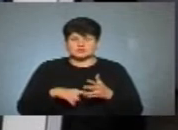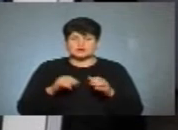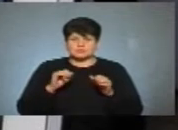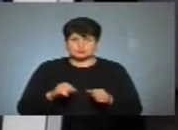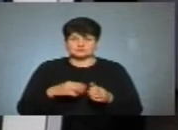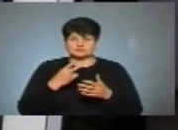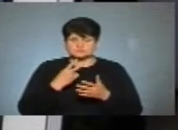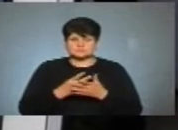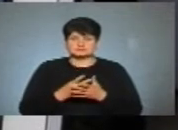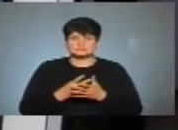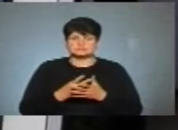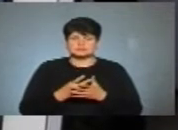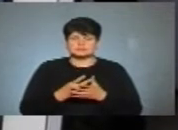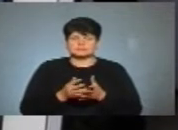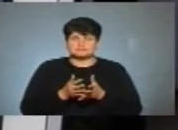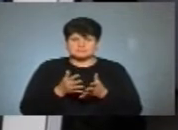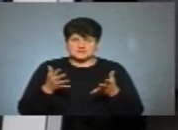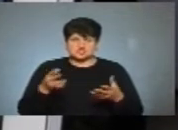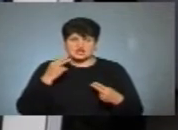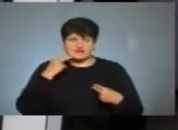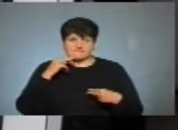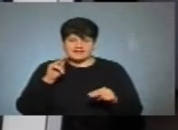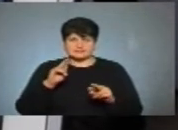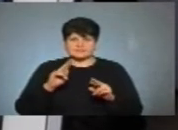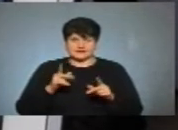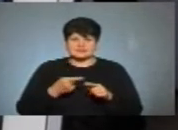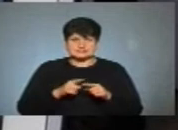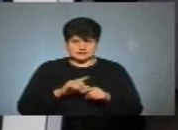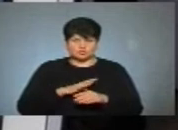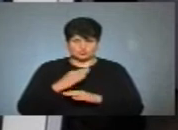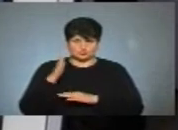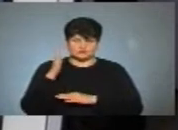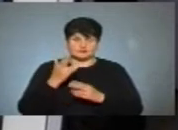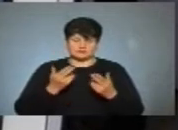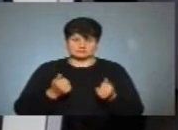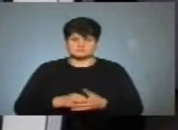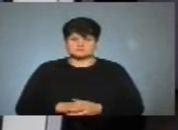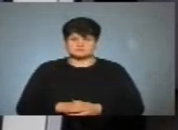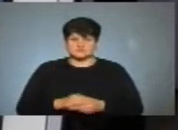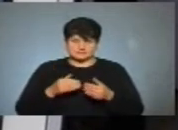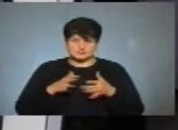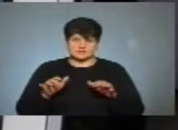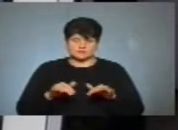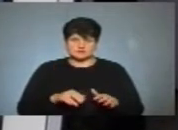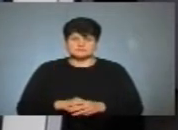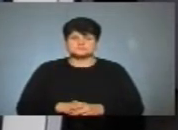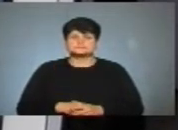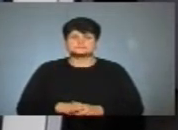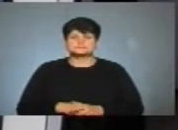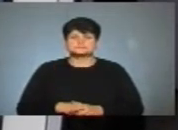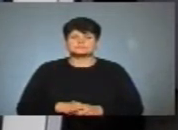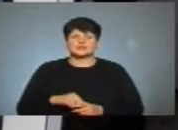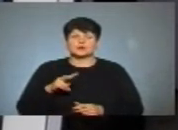проявити найбільший і показати найбільший ефект. Тобто, це було голосування? Звичайно. Відкритий процес. Дякую.